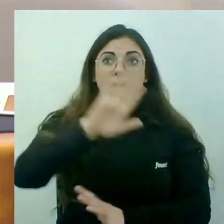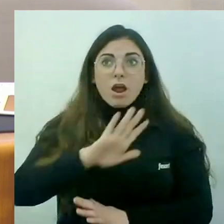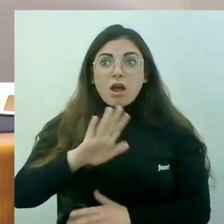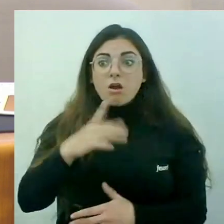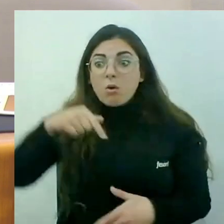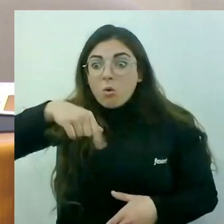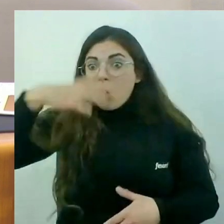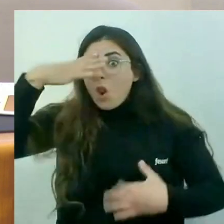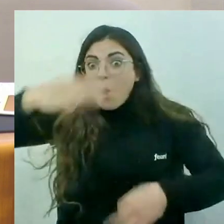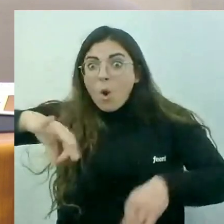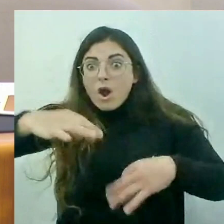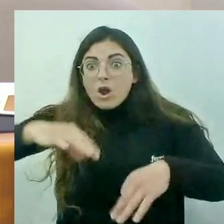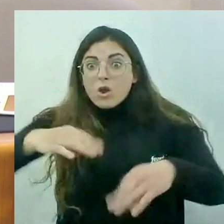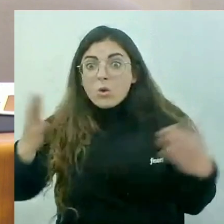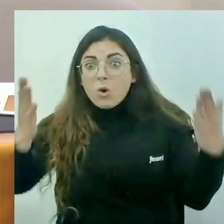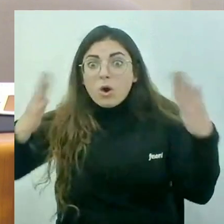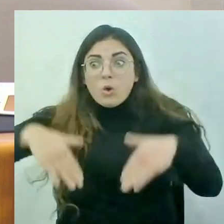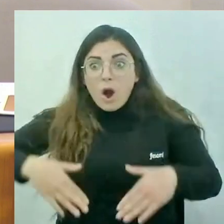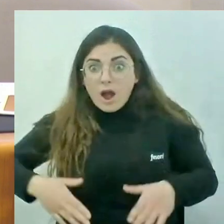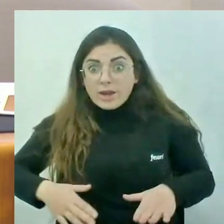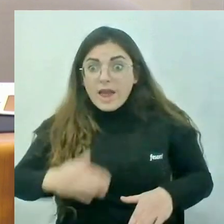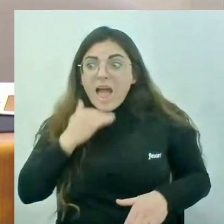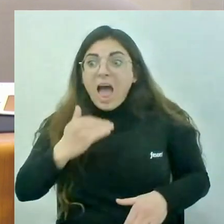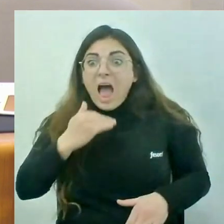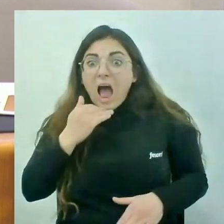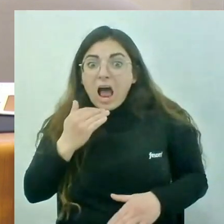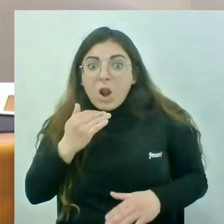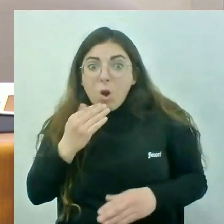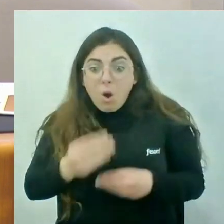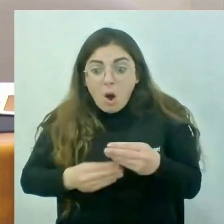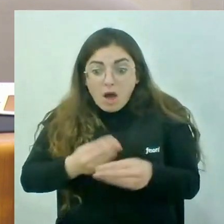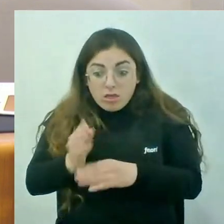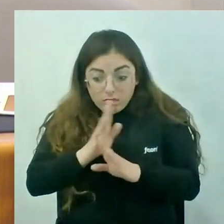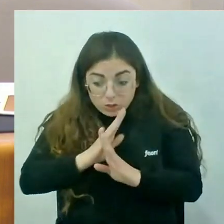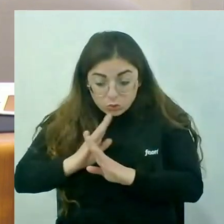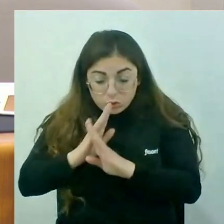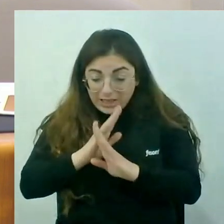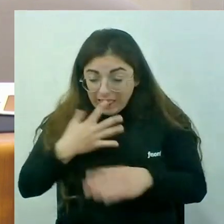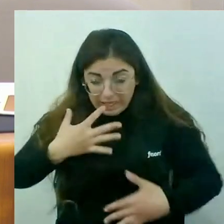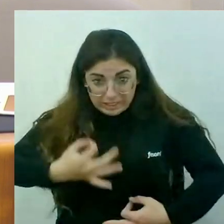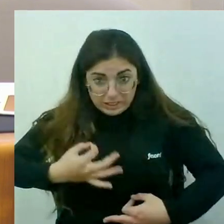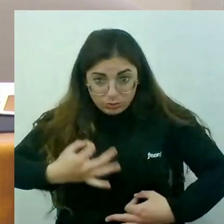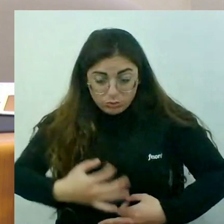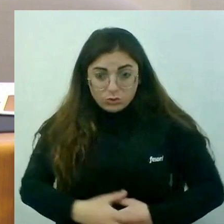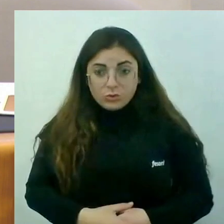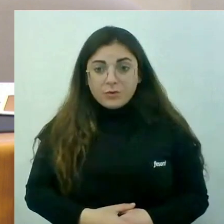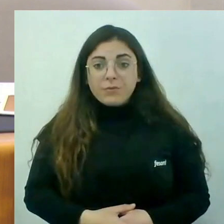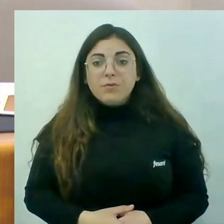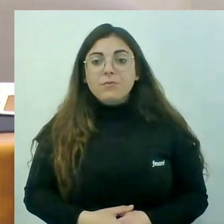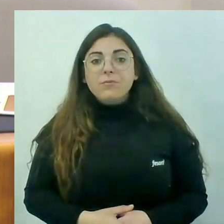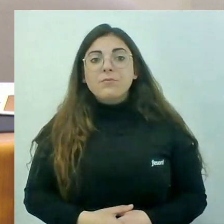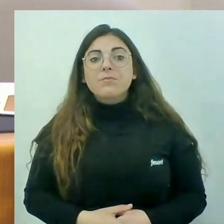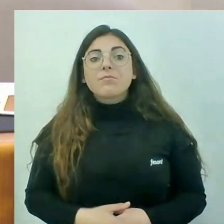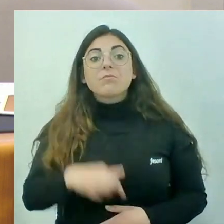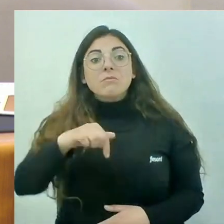entramant, alguna està entramant, és veritat, jo ho dic així. Però jo vull, bueno, vull tindre un detall amb vostès perquè estiguin més